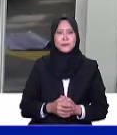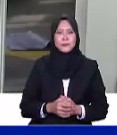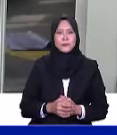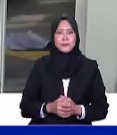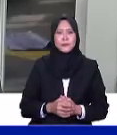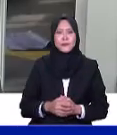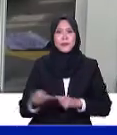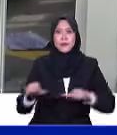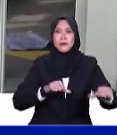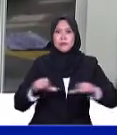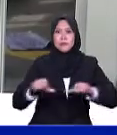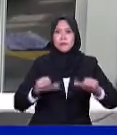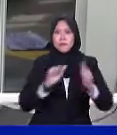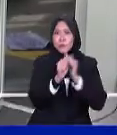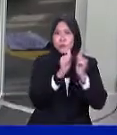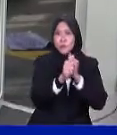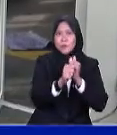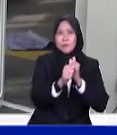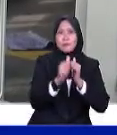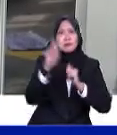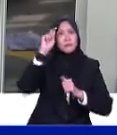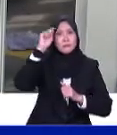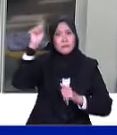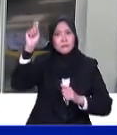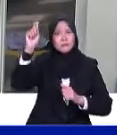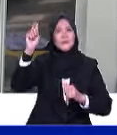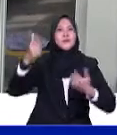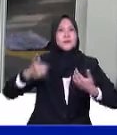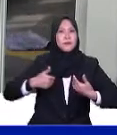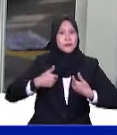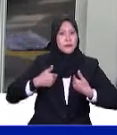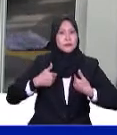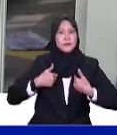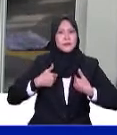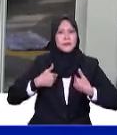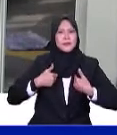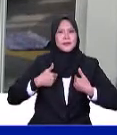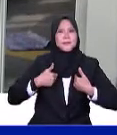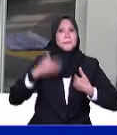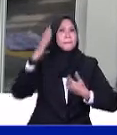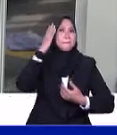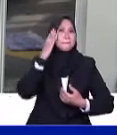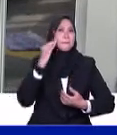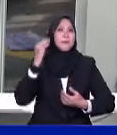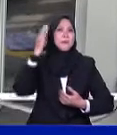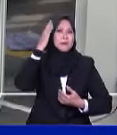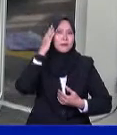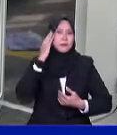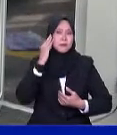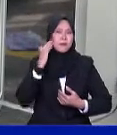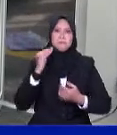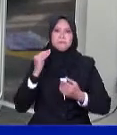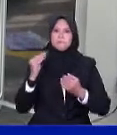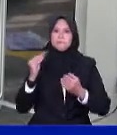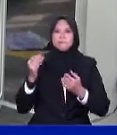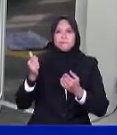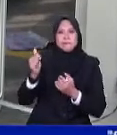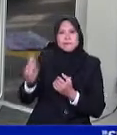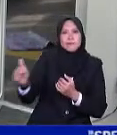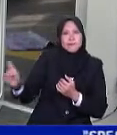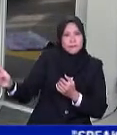Penggiat Sukan Negeri Terengganu ini juga mempunyai nilai pengalaman yang cukup tersendiri.